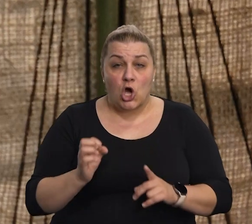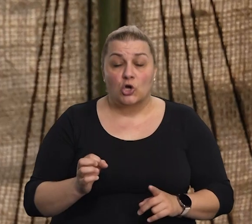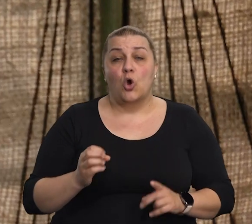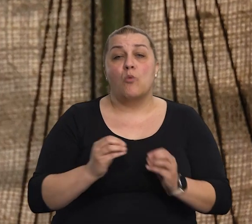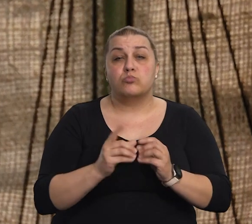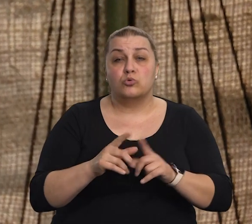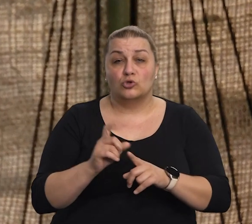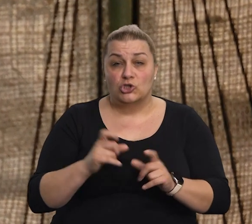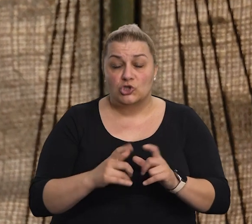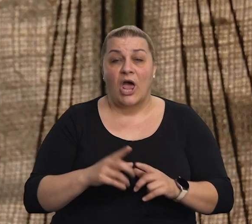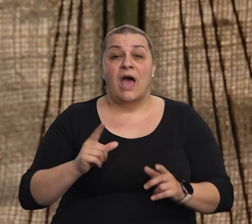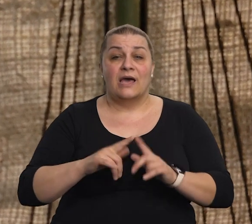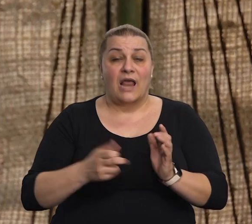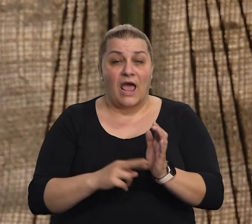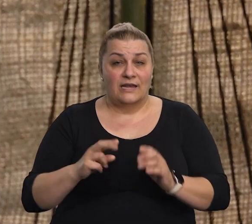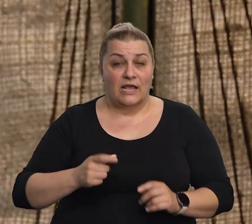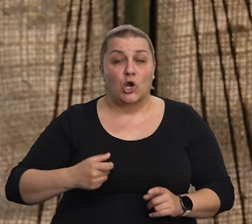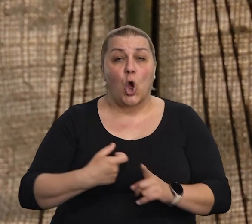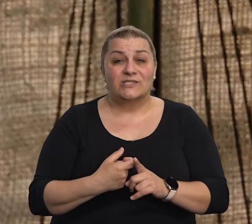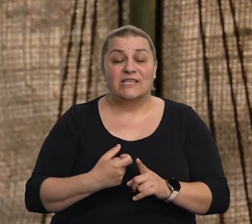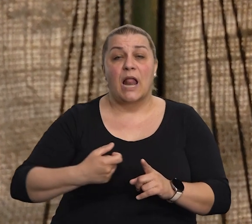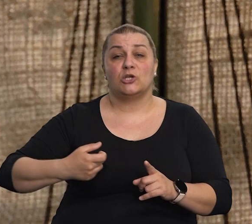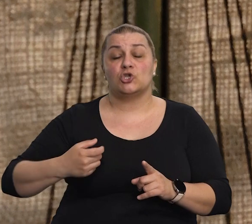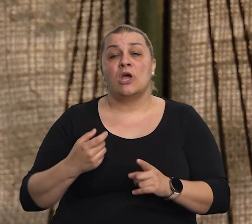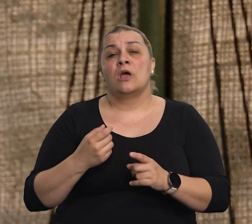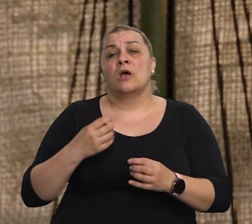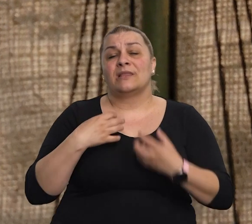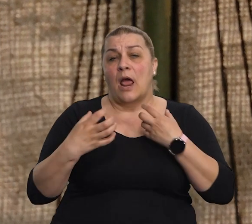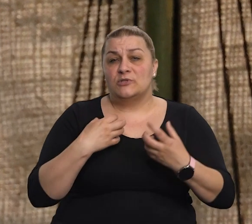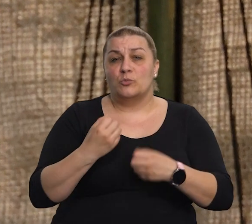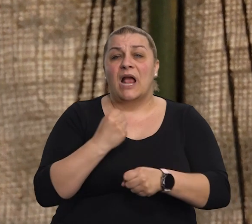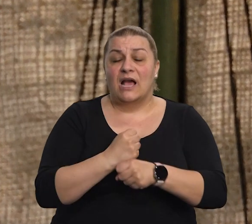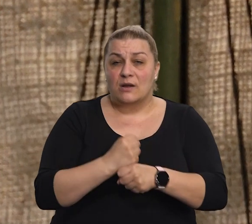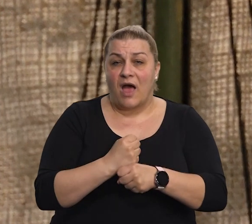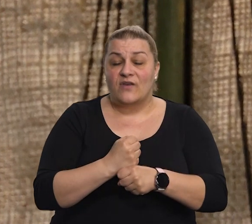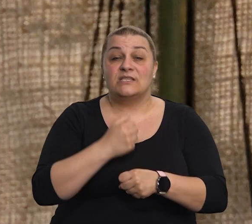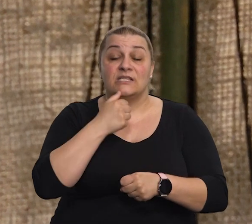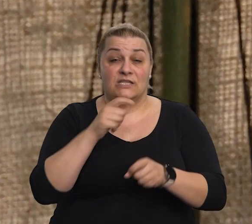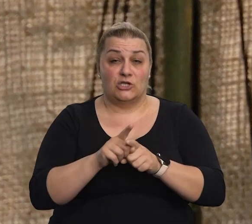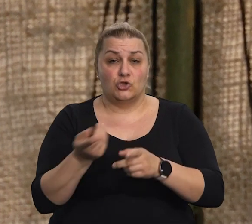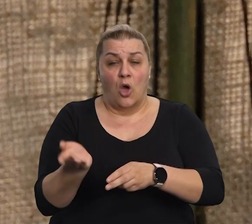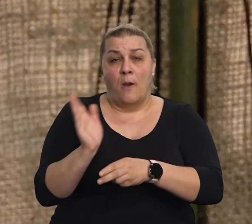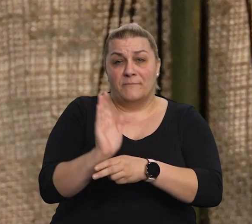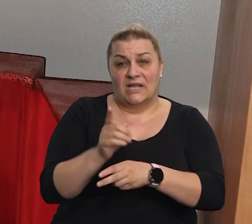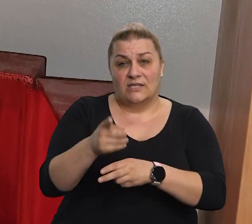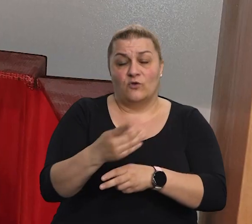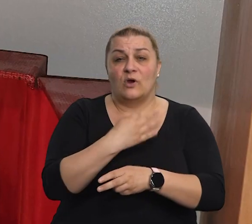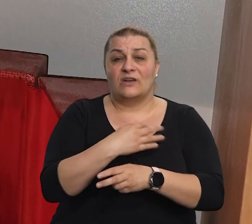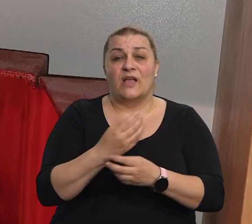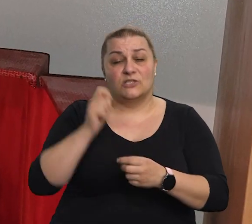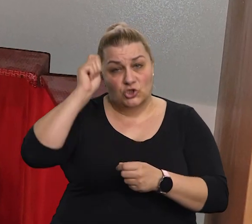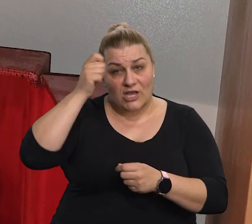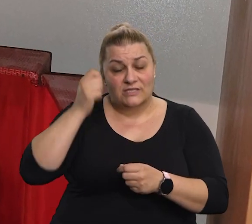Dražen Budiša, Željko Rajne, Rivica Kostović, Zoran Bošković, Dramski umjetnik Marijan Grbavaste, ispred Hrvatskog častičkog zbora Grada Spita,